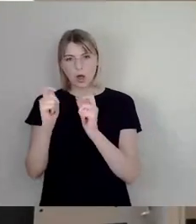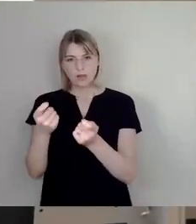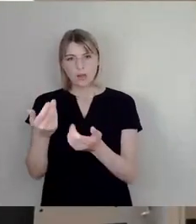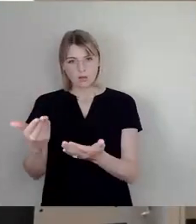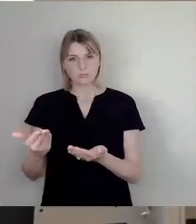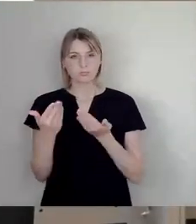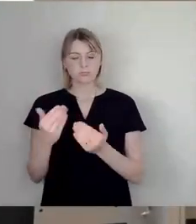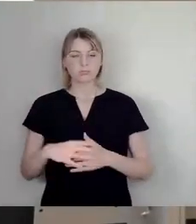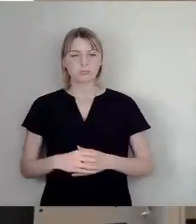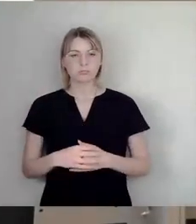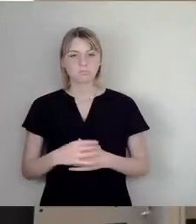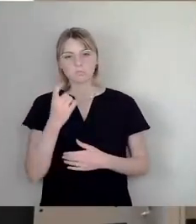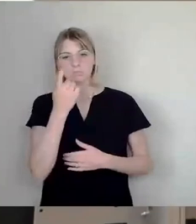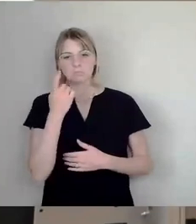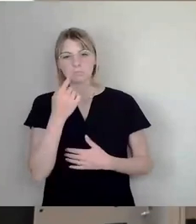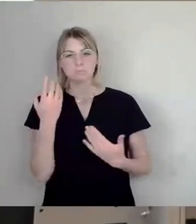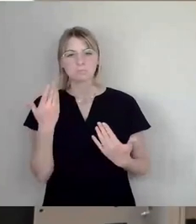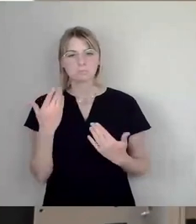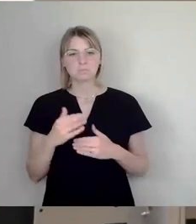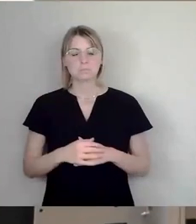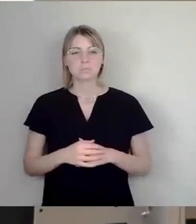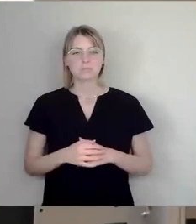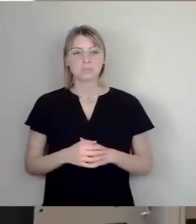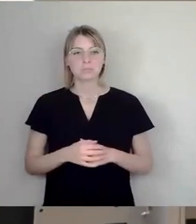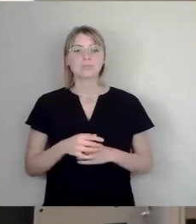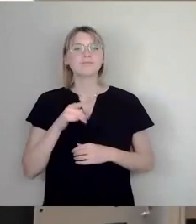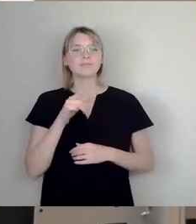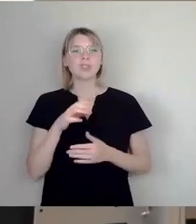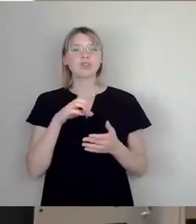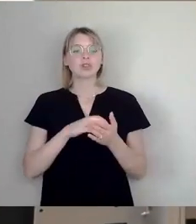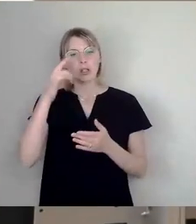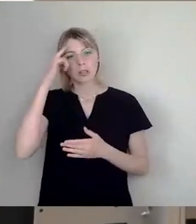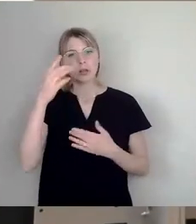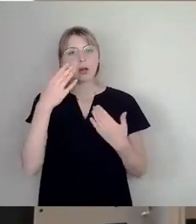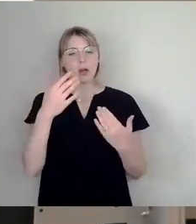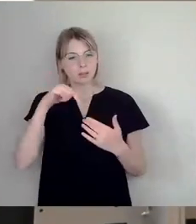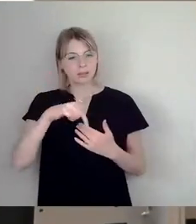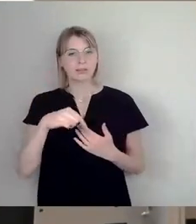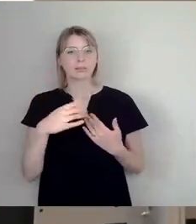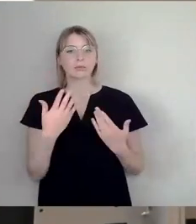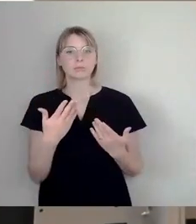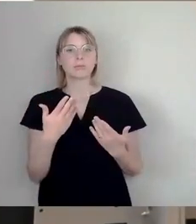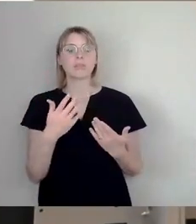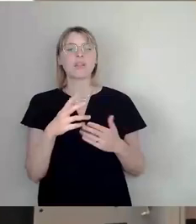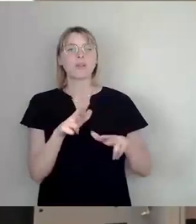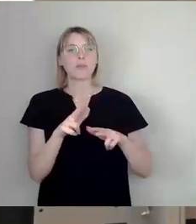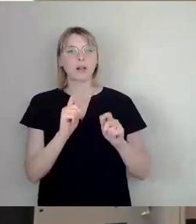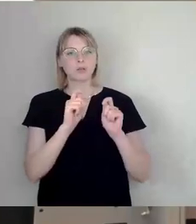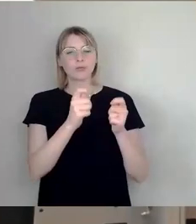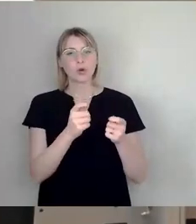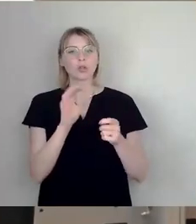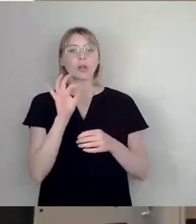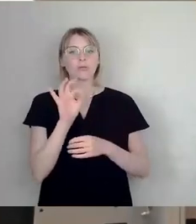Wir haben in diesem Stadtrat einen Verwaltungsvorschlag für eine Begrünungssatzung